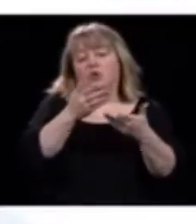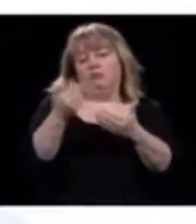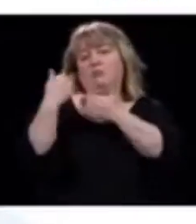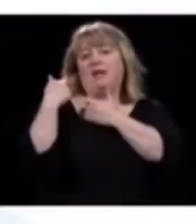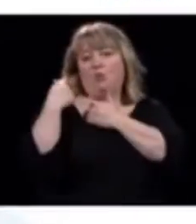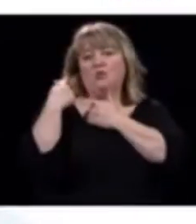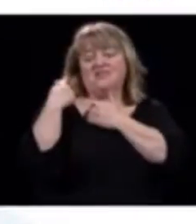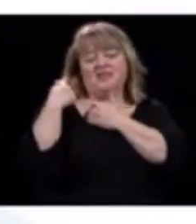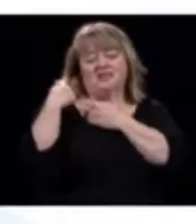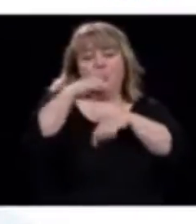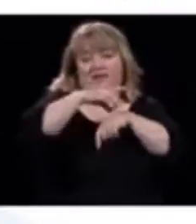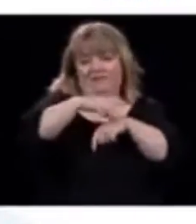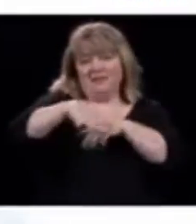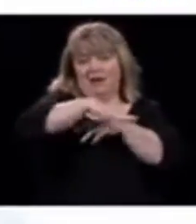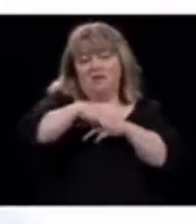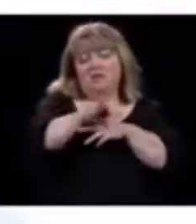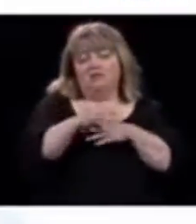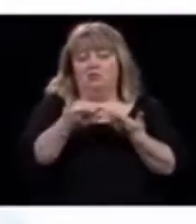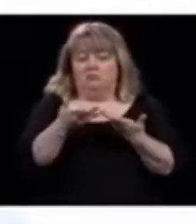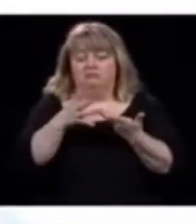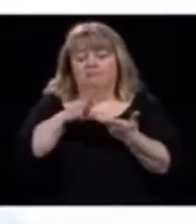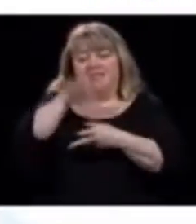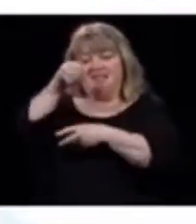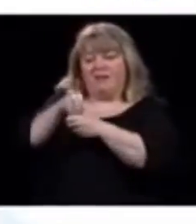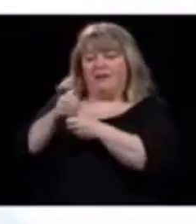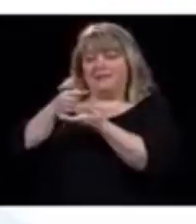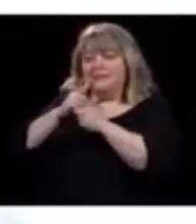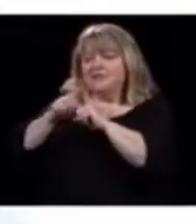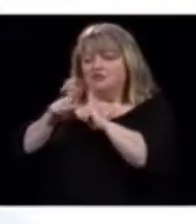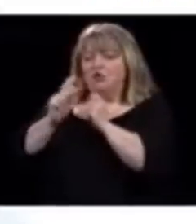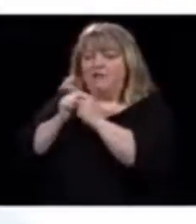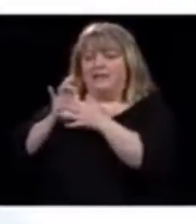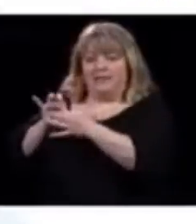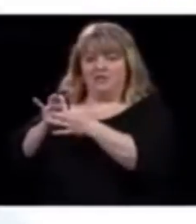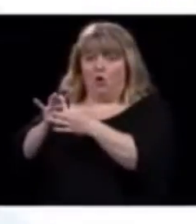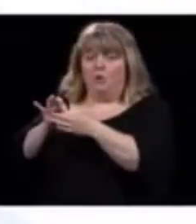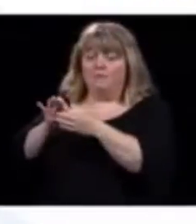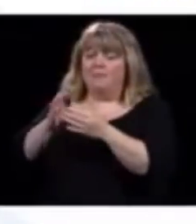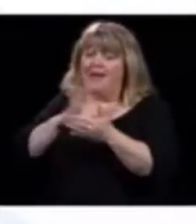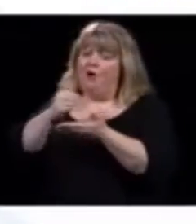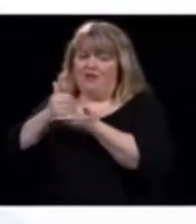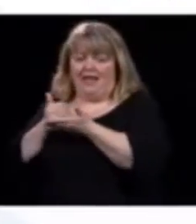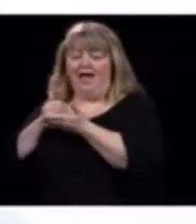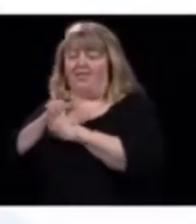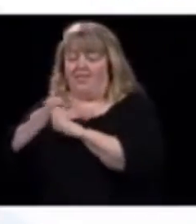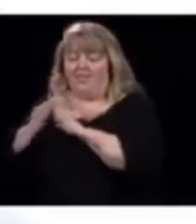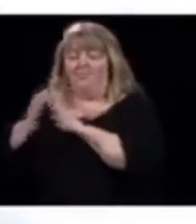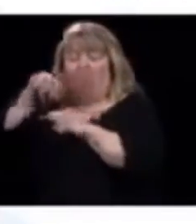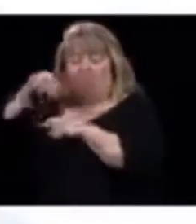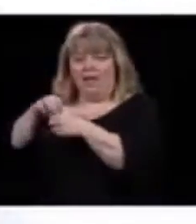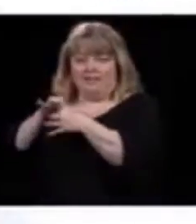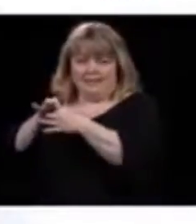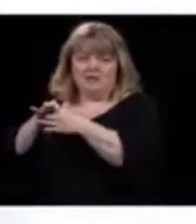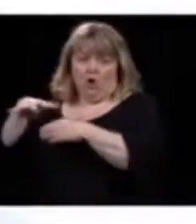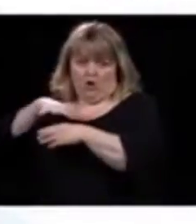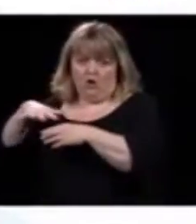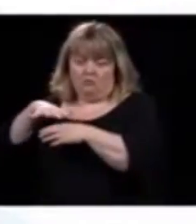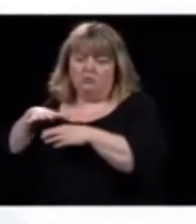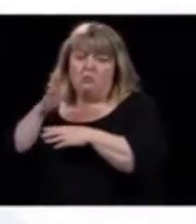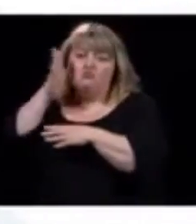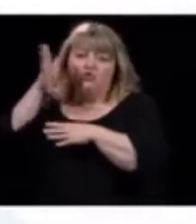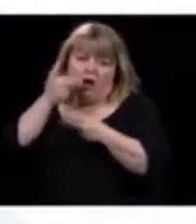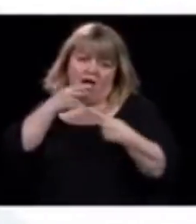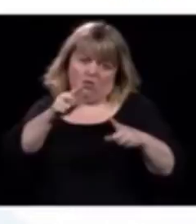avec les syndicats, puis je vais laisser les discussions à la table. Maintenant, Tommy Chouinard, La Presse.